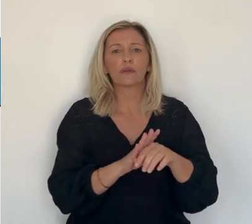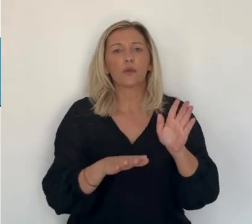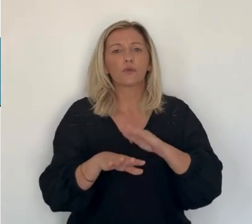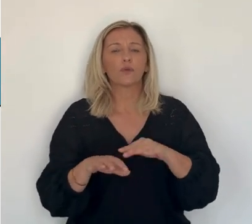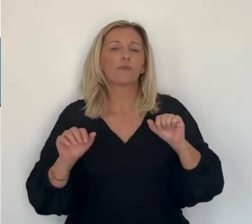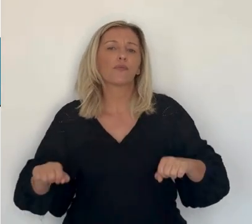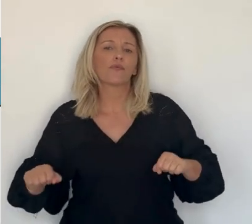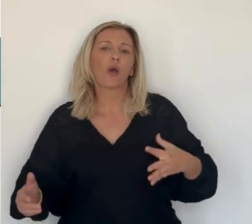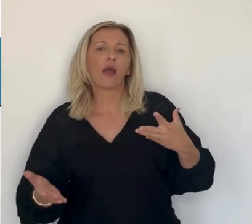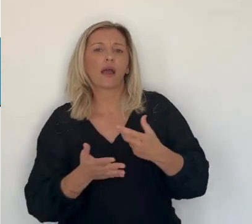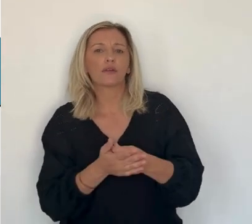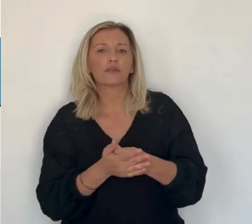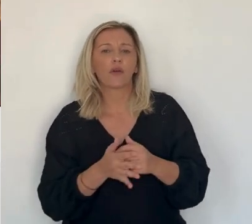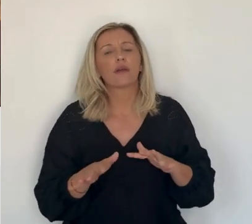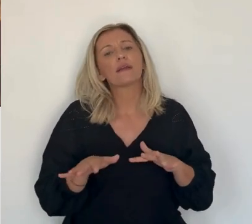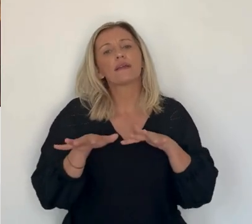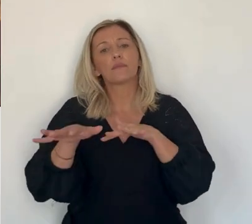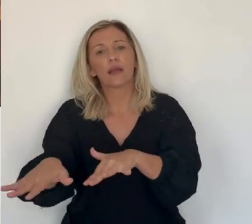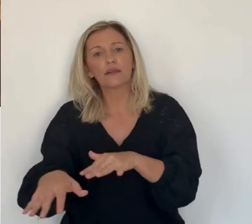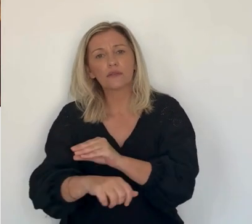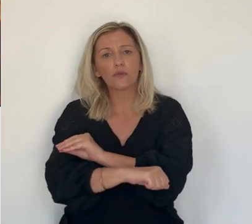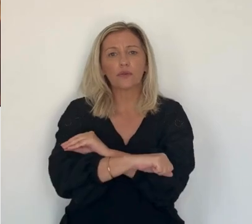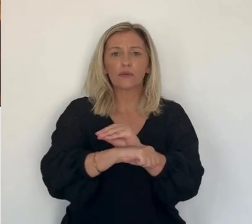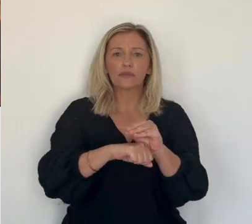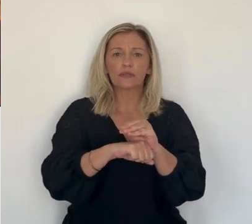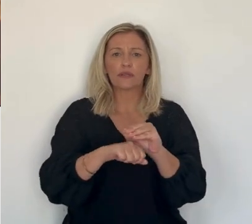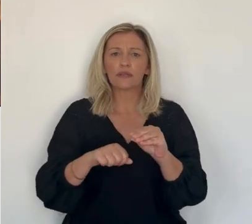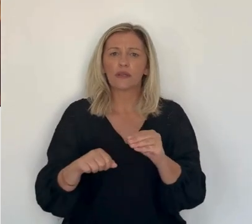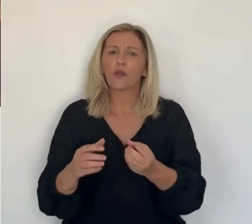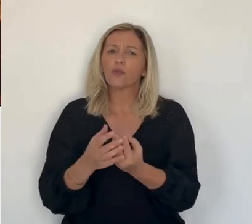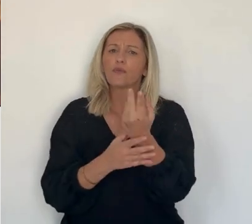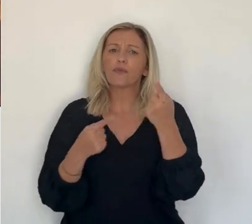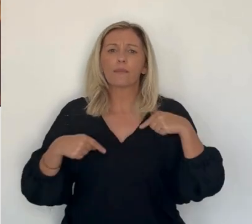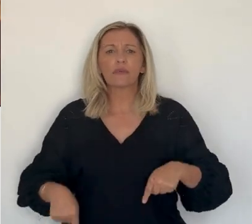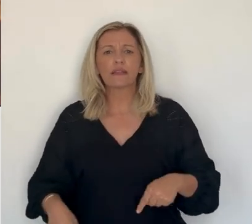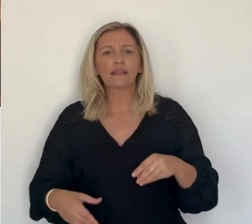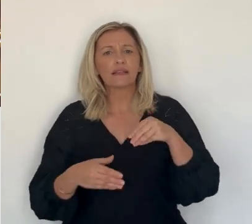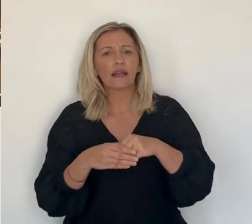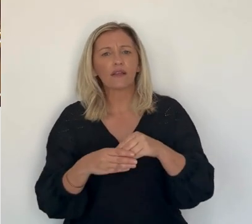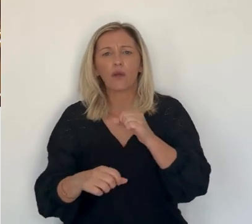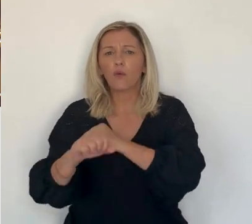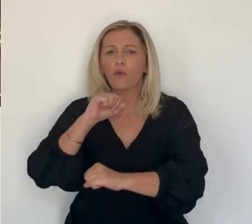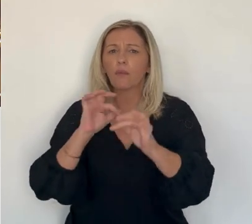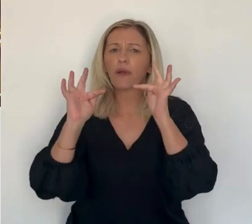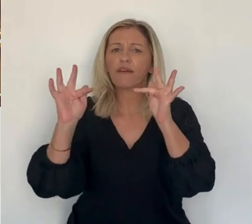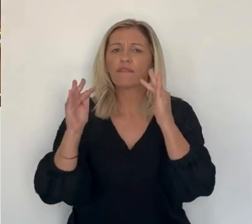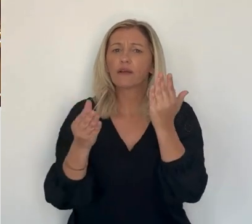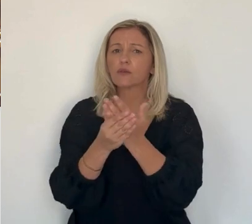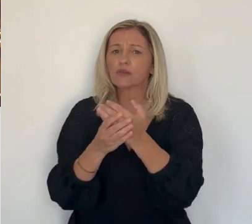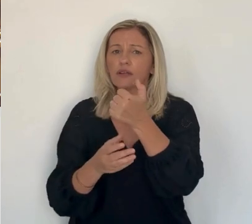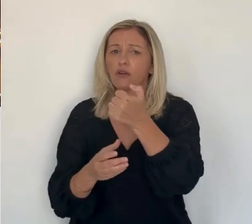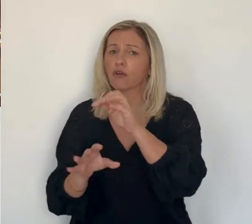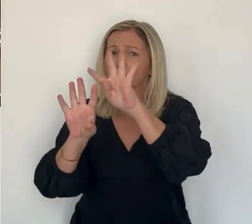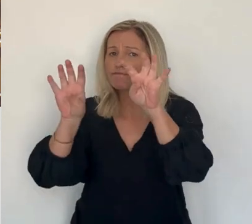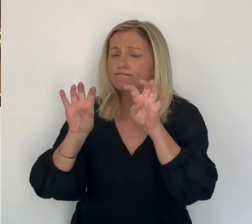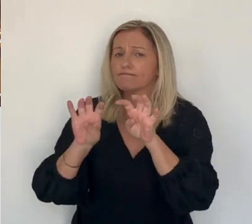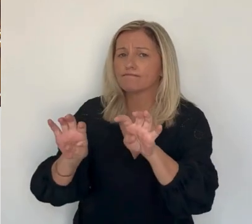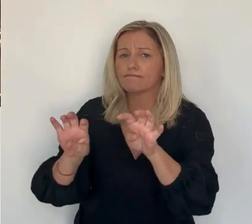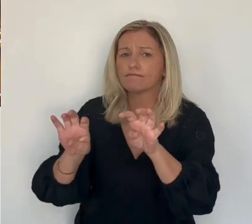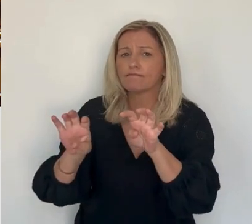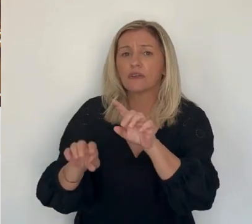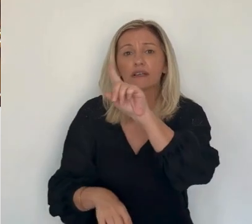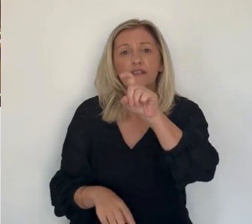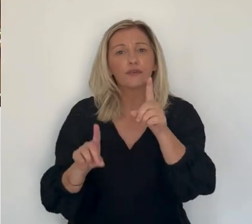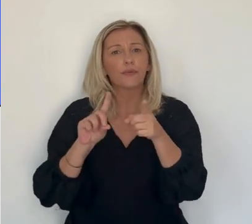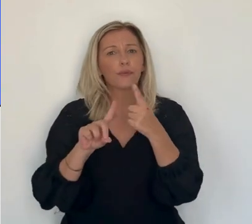pouvoir d'achat,'immigration, de sécurité. Le remplaçant de Gérald Darmanin héritera-t-il aussi du dossier Corse ? La question est de